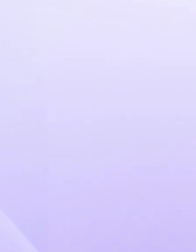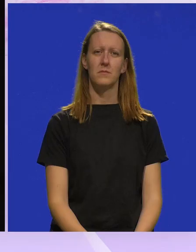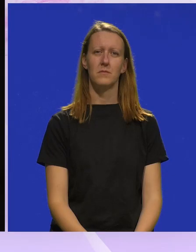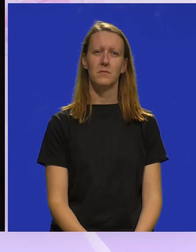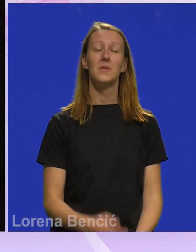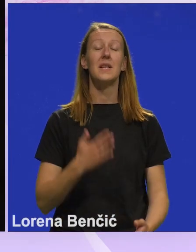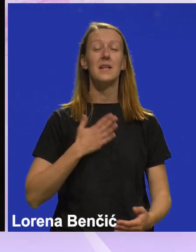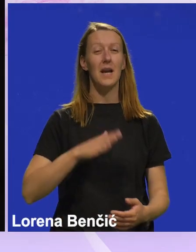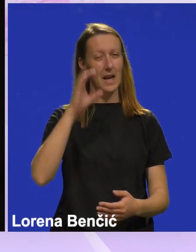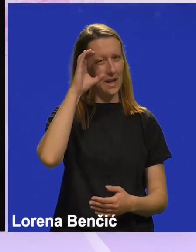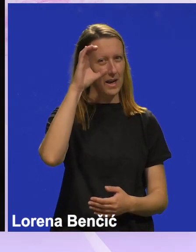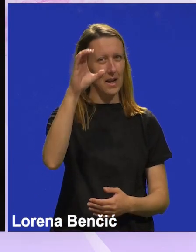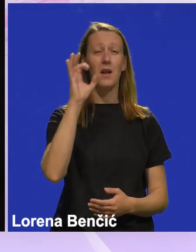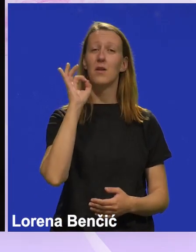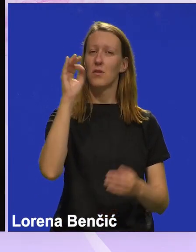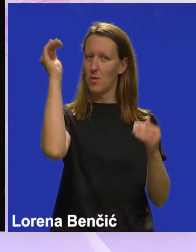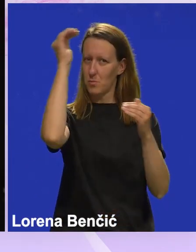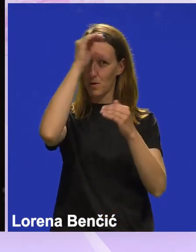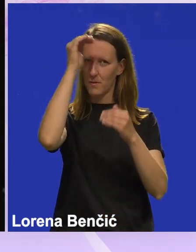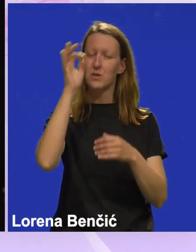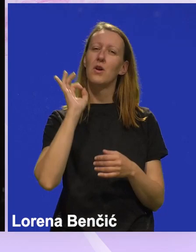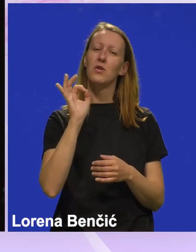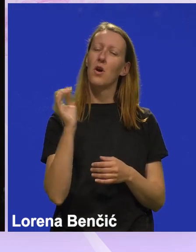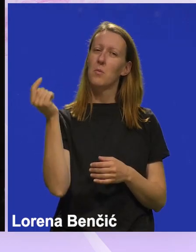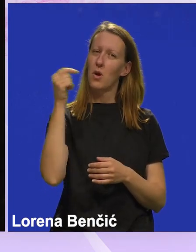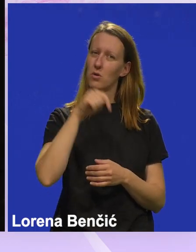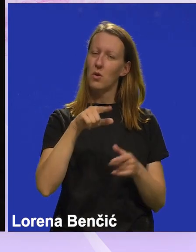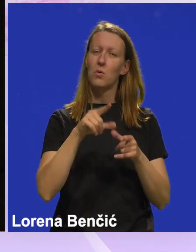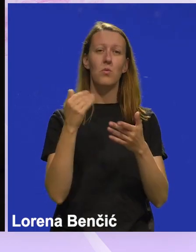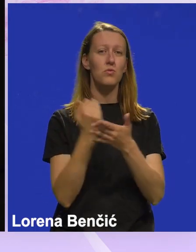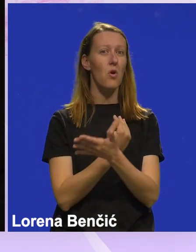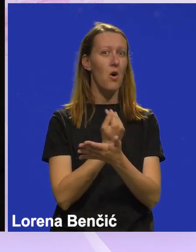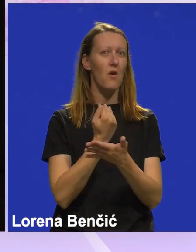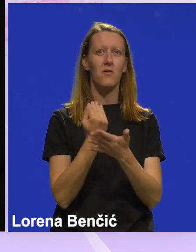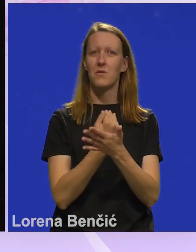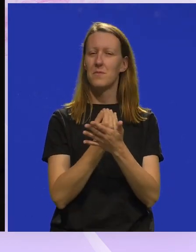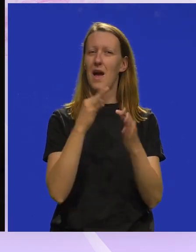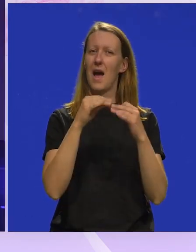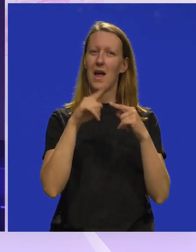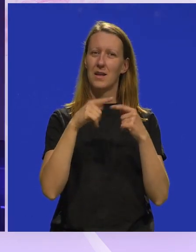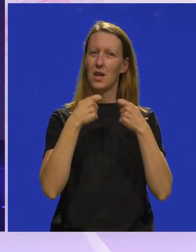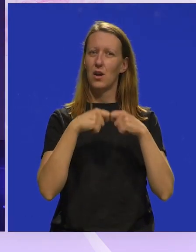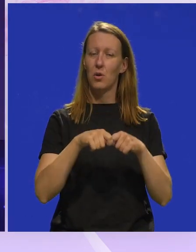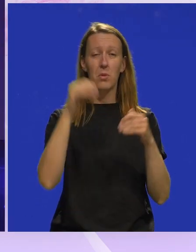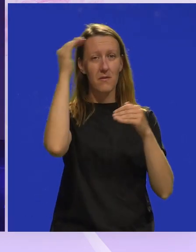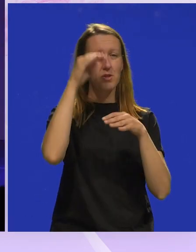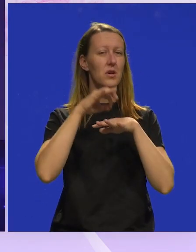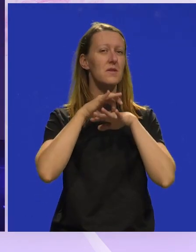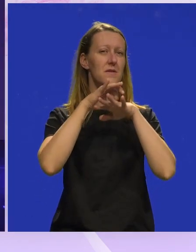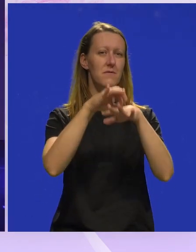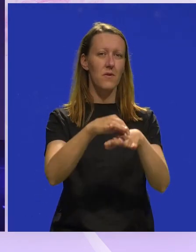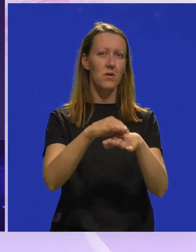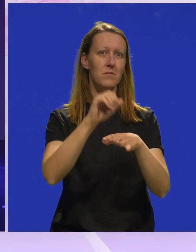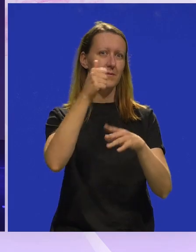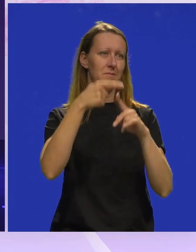DRAGI GLEDATELJI Dobra vam večer i dobrodošli u novo izdanje Art Kluba. Večeras vas vodimo